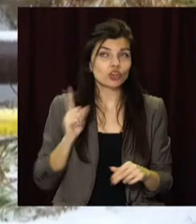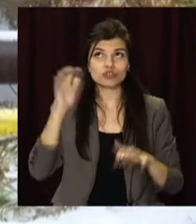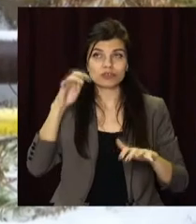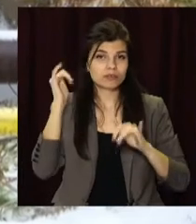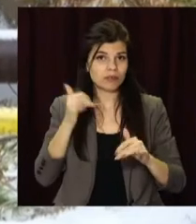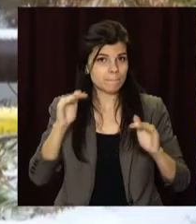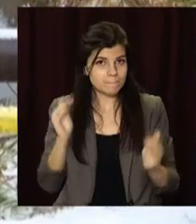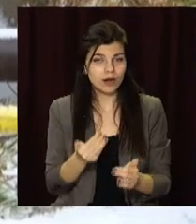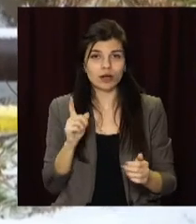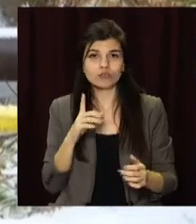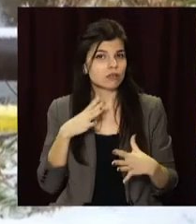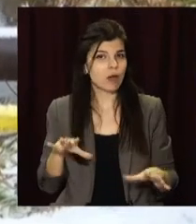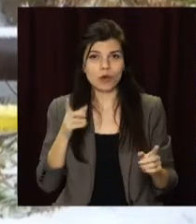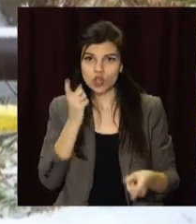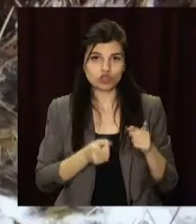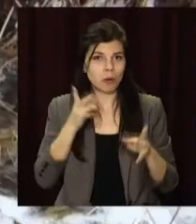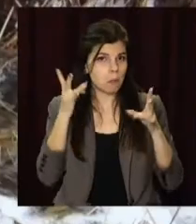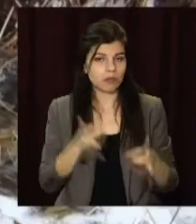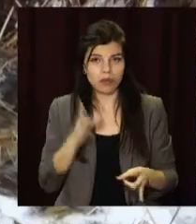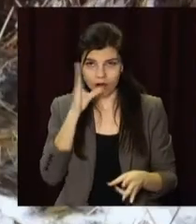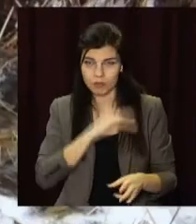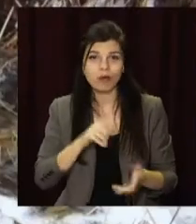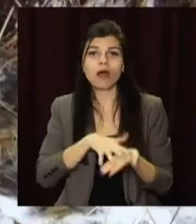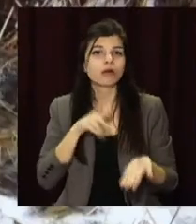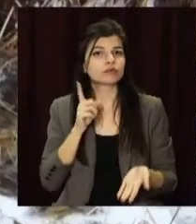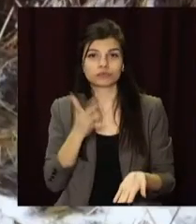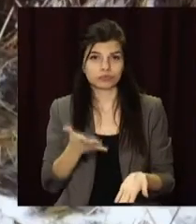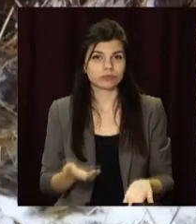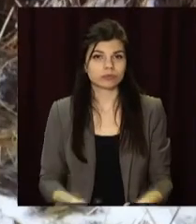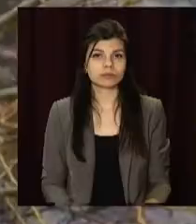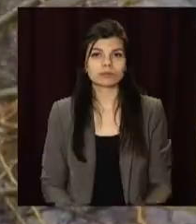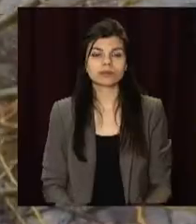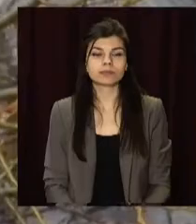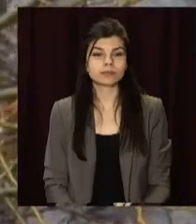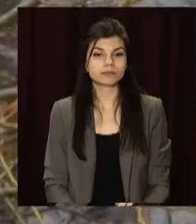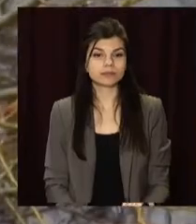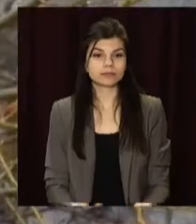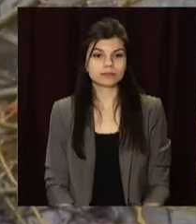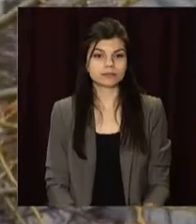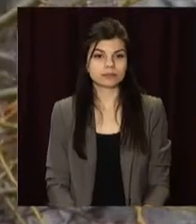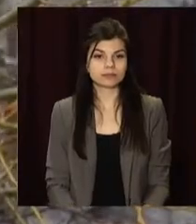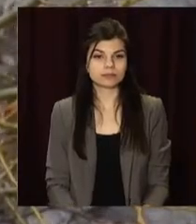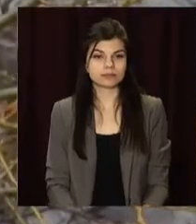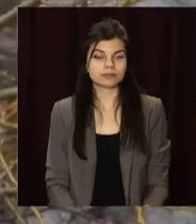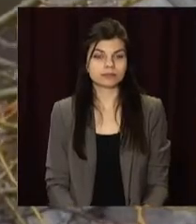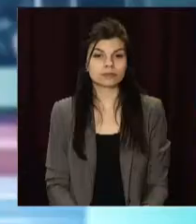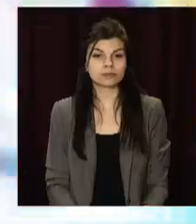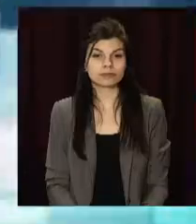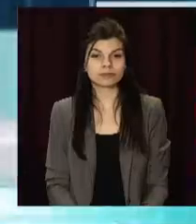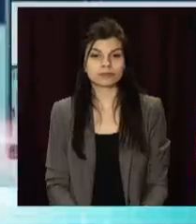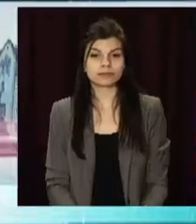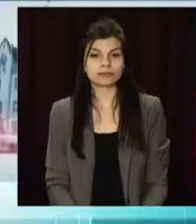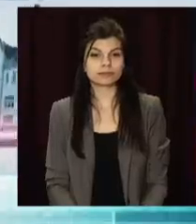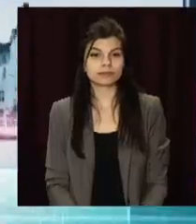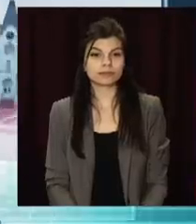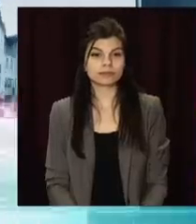помірними, щоб не сталося справжньої біди. Руслана Козиряцька, Василь Самовар. Опенньюз, телеканал «Відкритий».